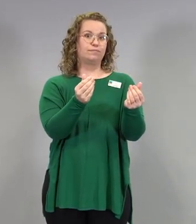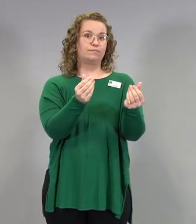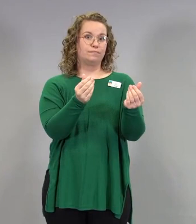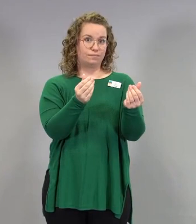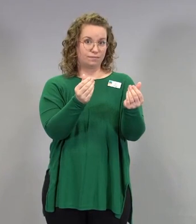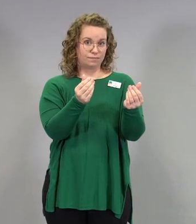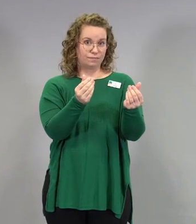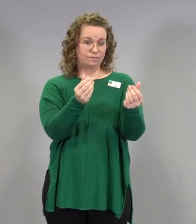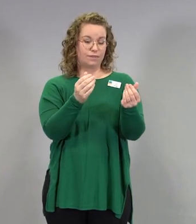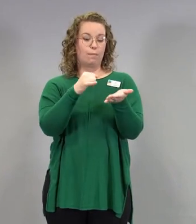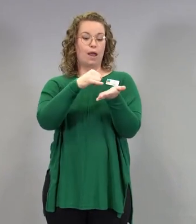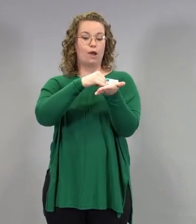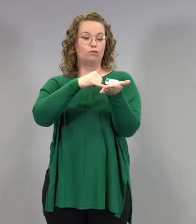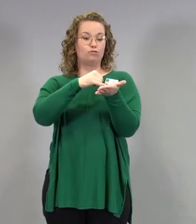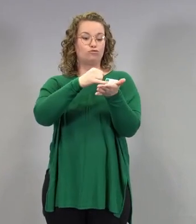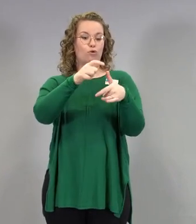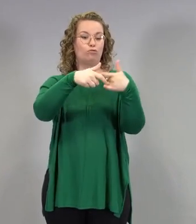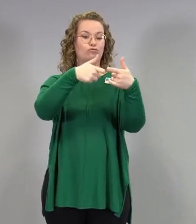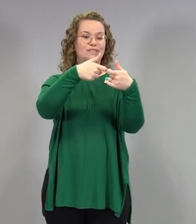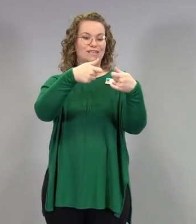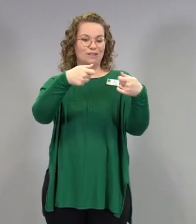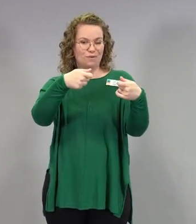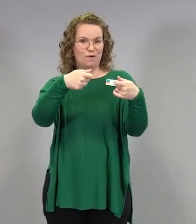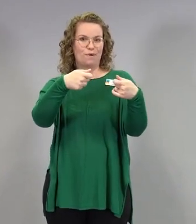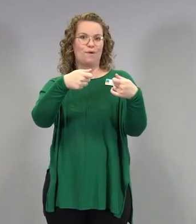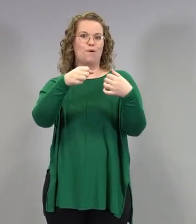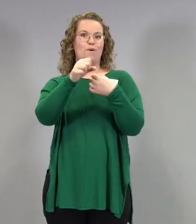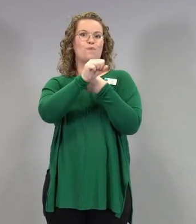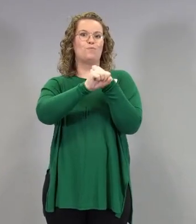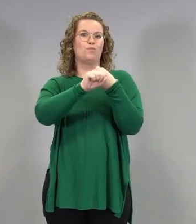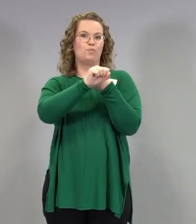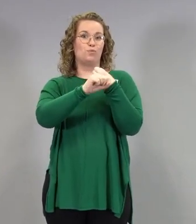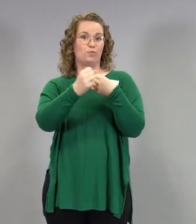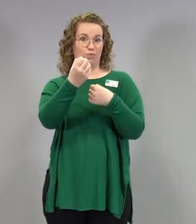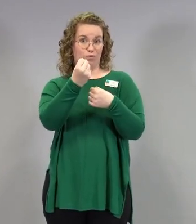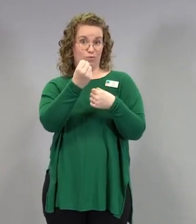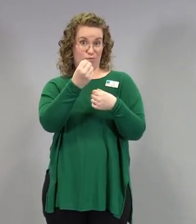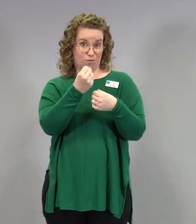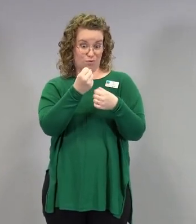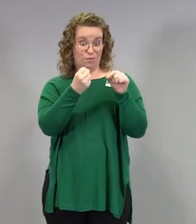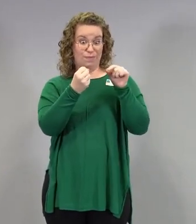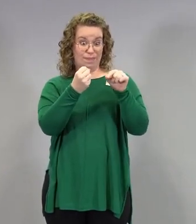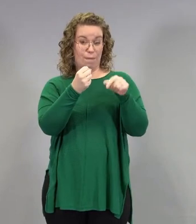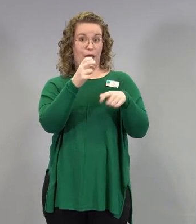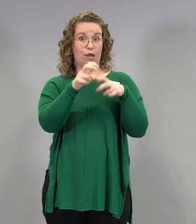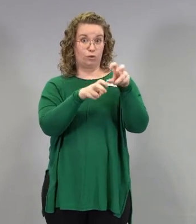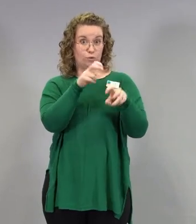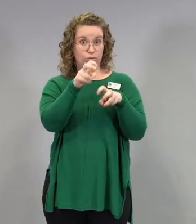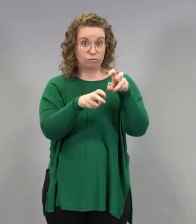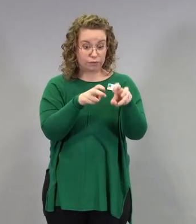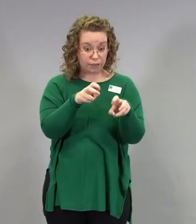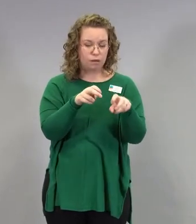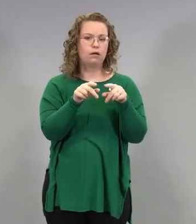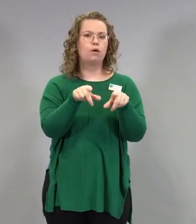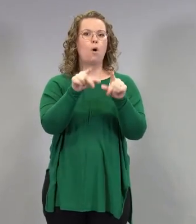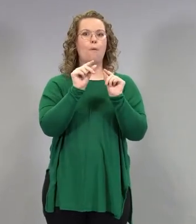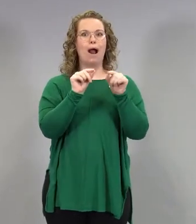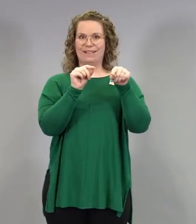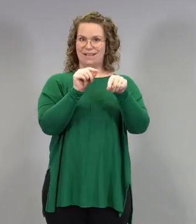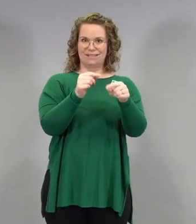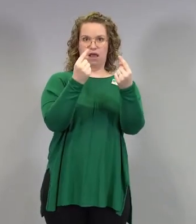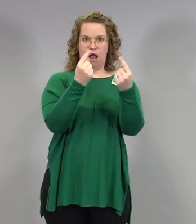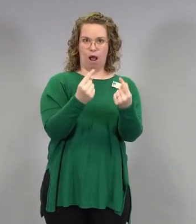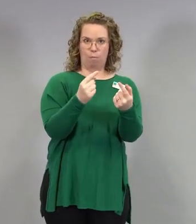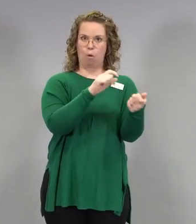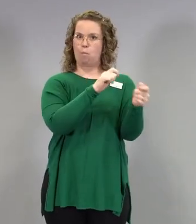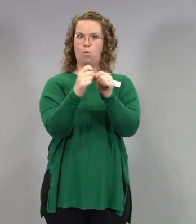solusitoisen immuniteetin mittareita, erilaisia T-soluja ja muita. Nähtiin, että itse asiassa siellä ei ollutkaan tapahtunut sellaisia muunnoksia.